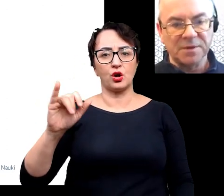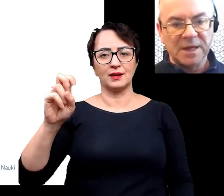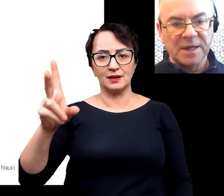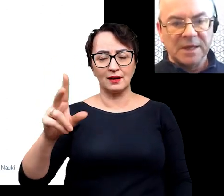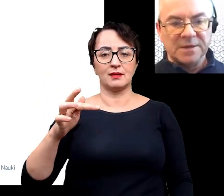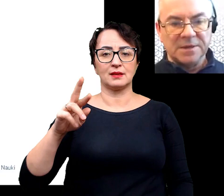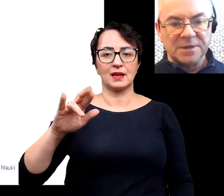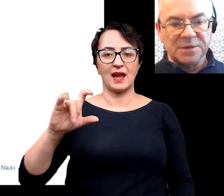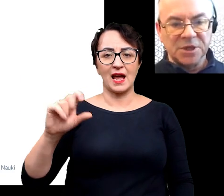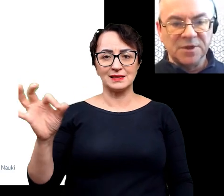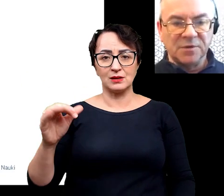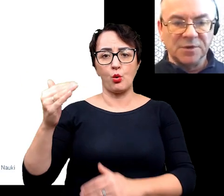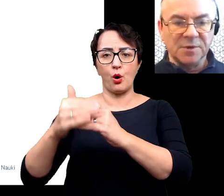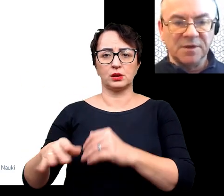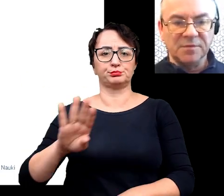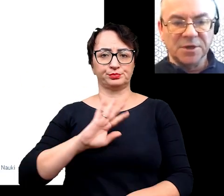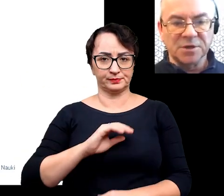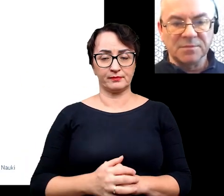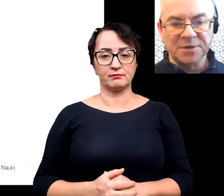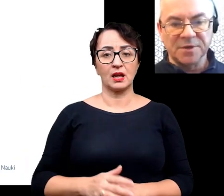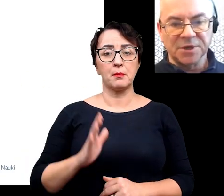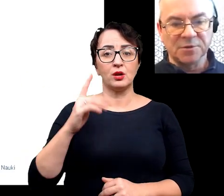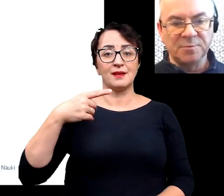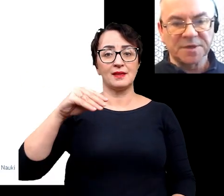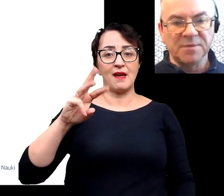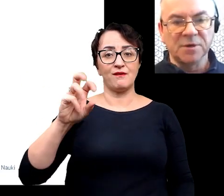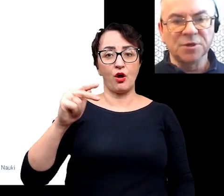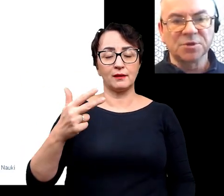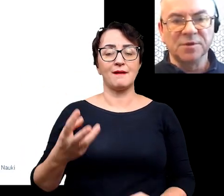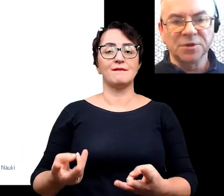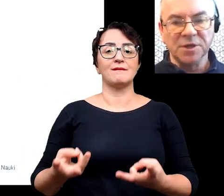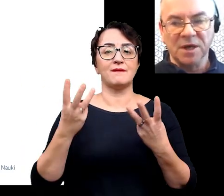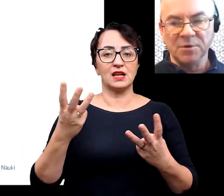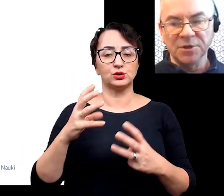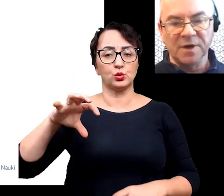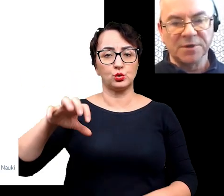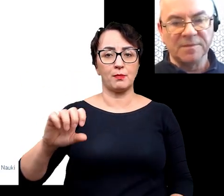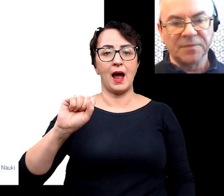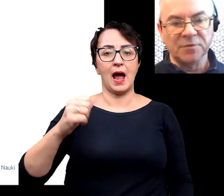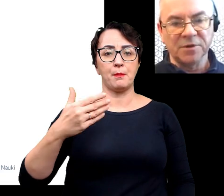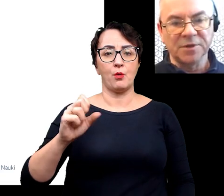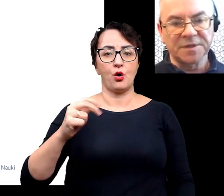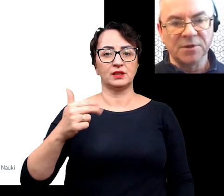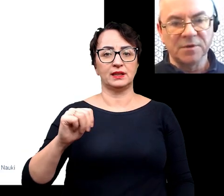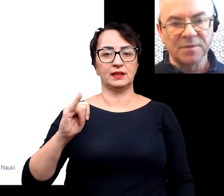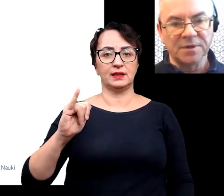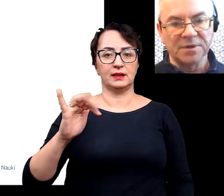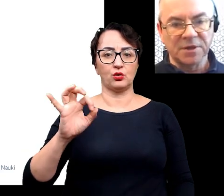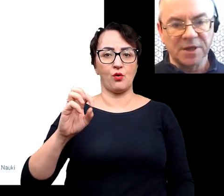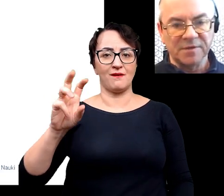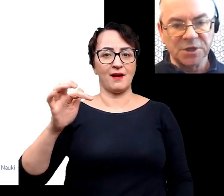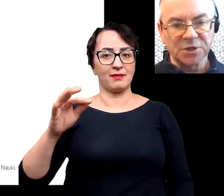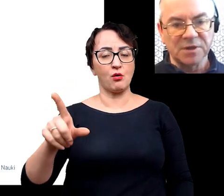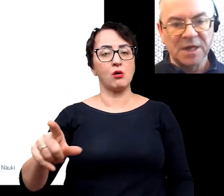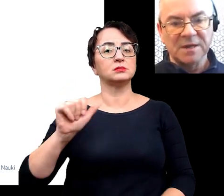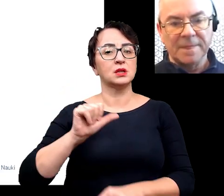wymarły. Gdzieś w dewonie pojawiła się bardzo ważna grupa skamieniałości przewodnych, czyli amonitowate. Tutaj one stanowią